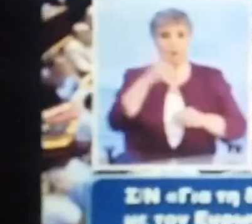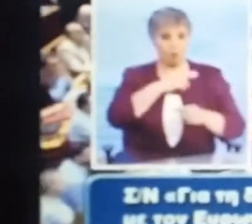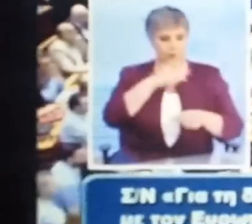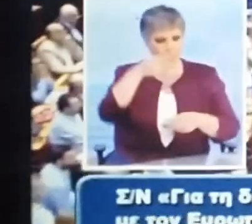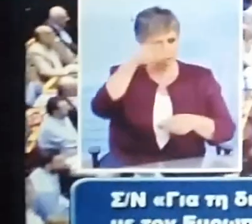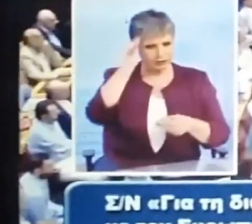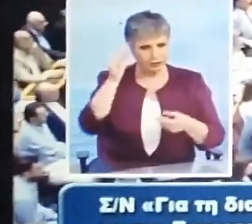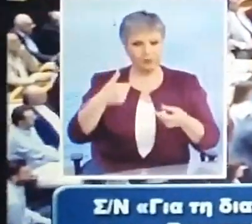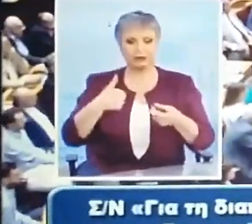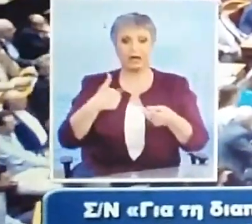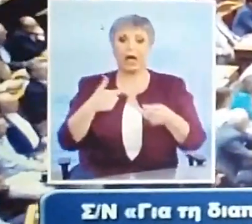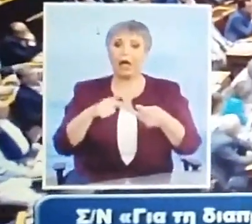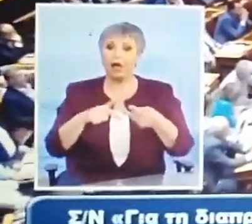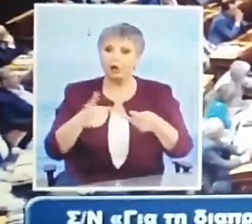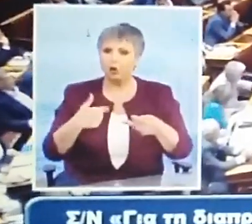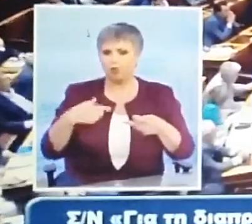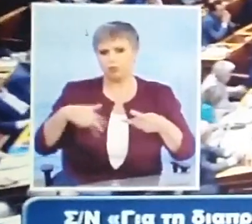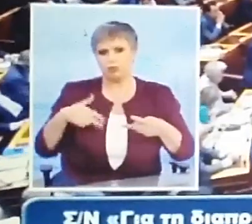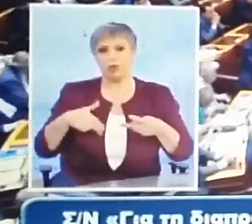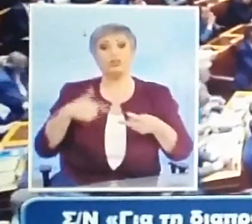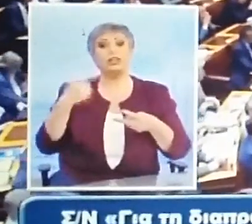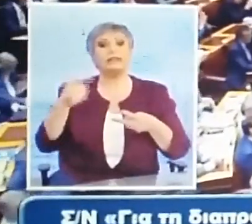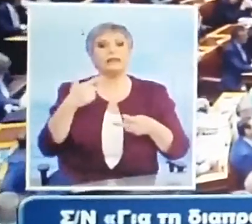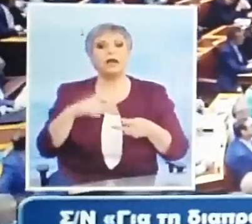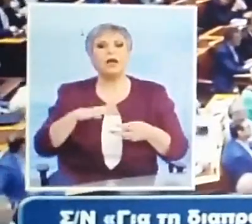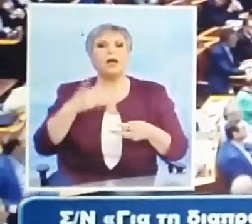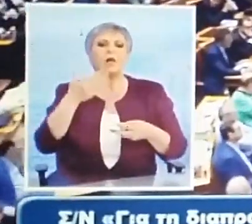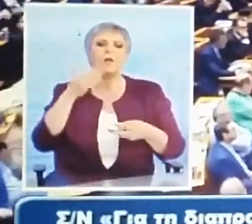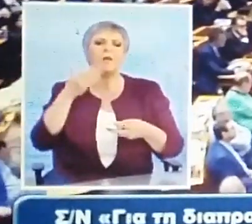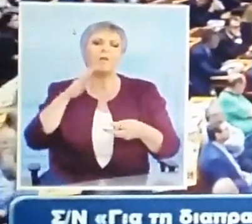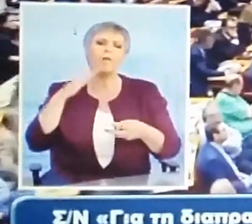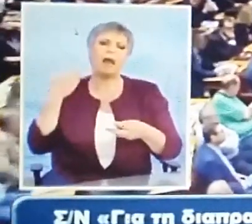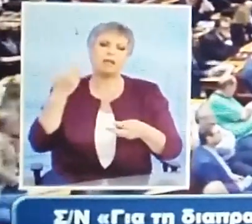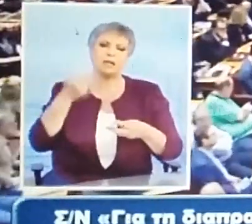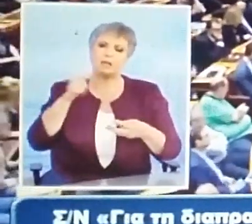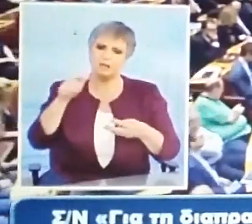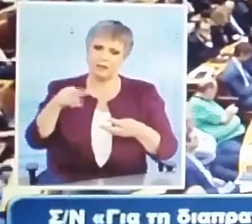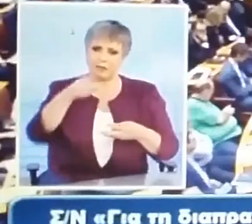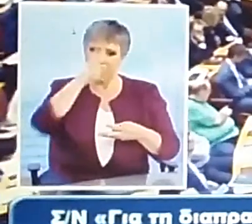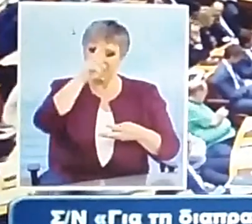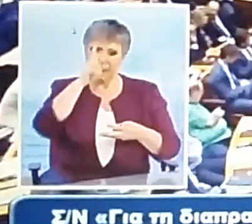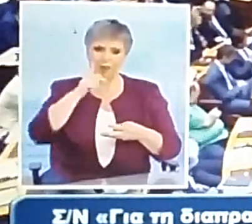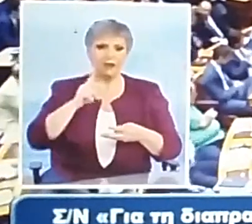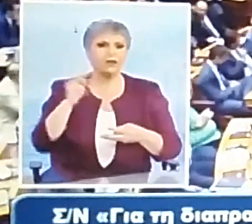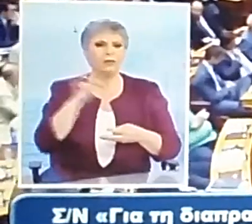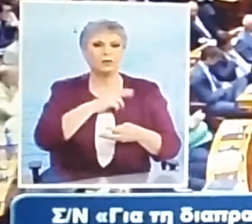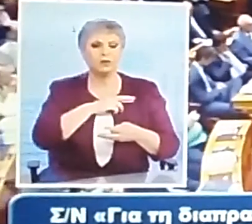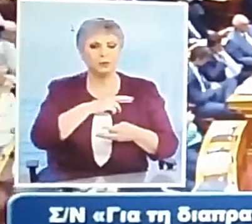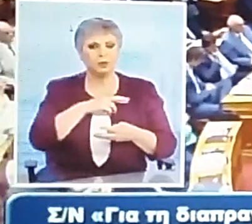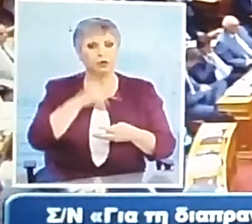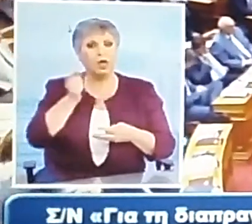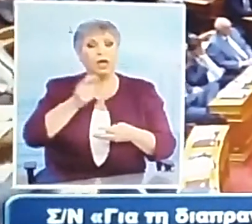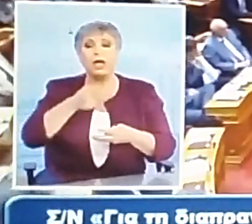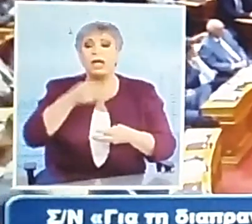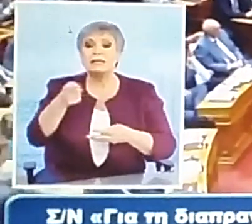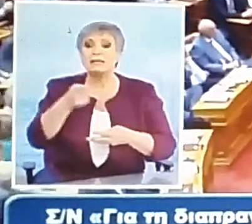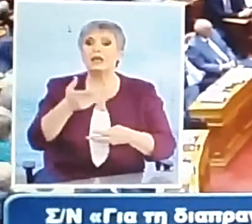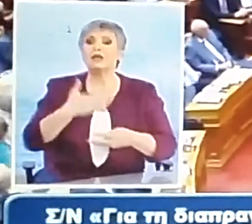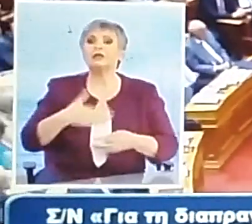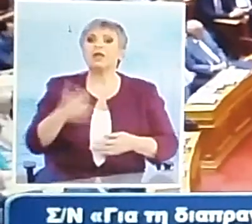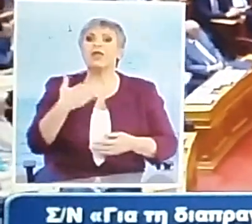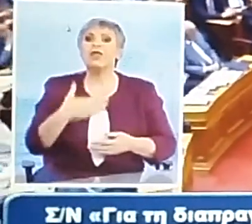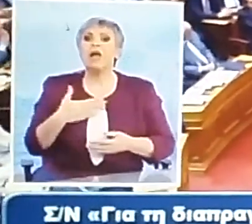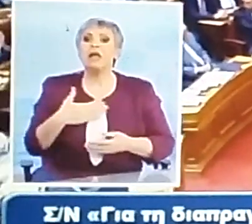Της λέω εγώ της κυρία Μέρκελ ότι δεν θέλουν οι θεσμοί να έχουν καθόλου έσοδα που να μετράνε στο